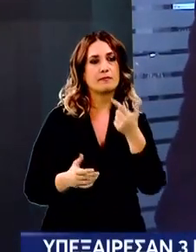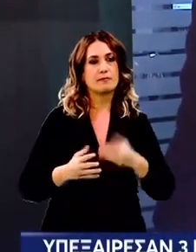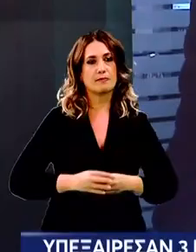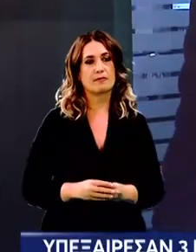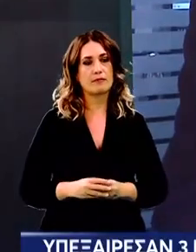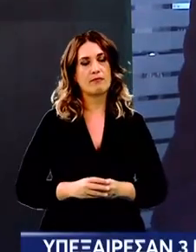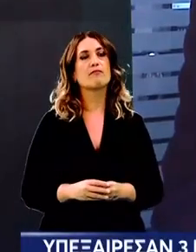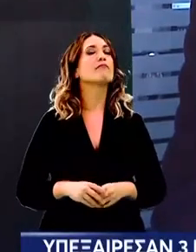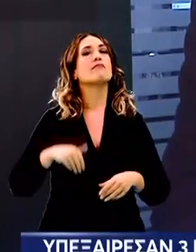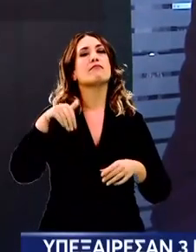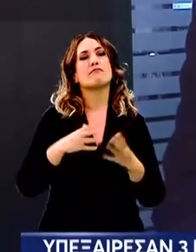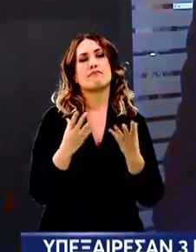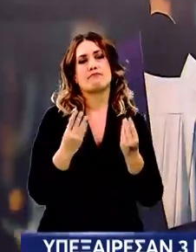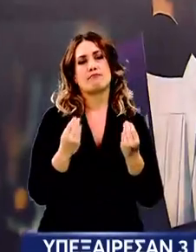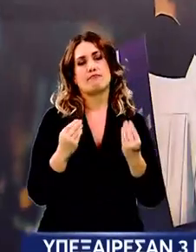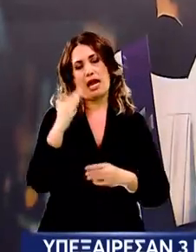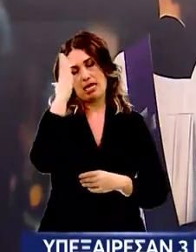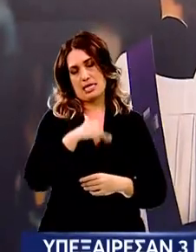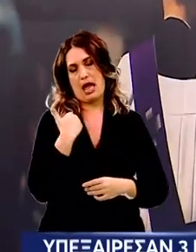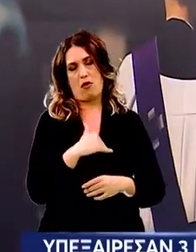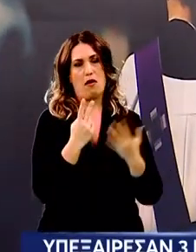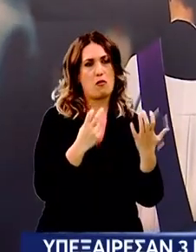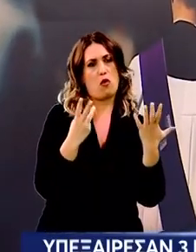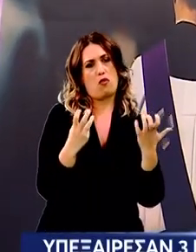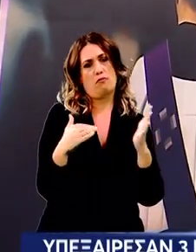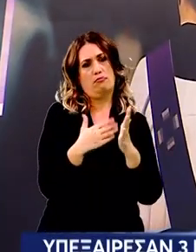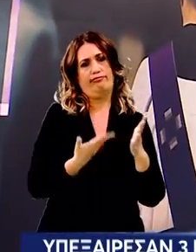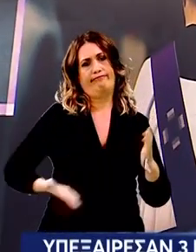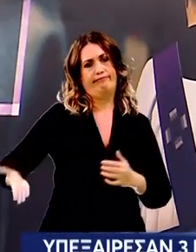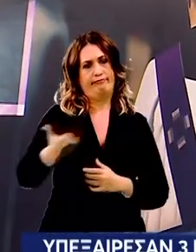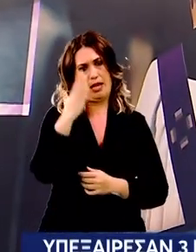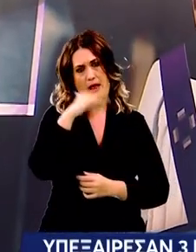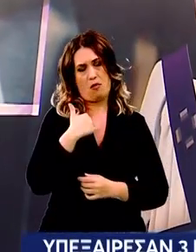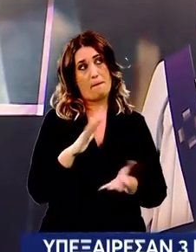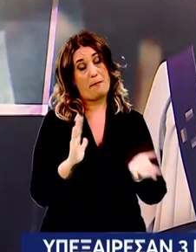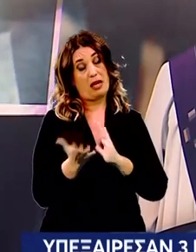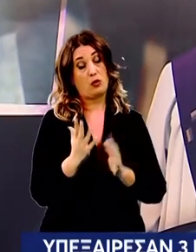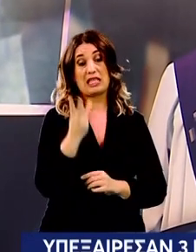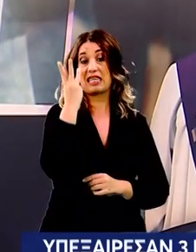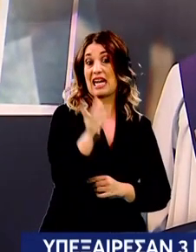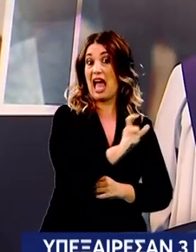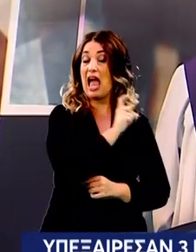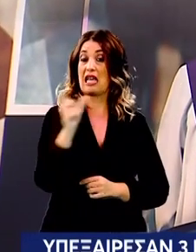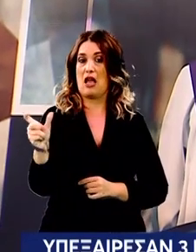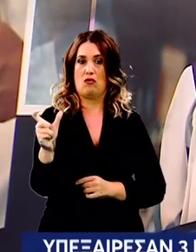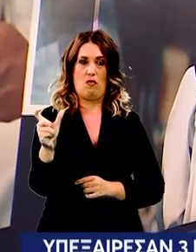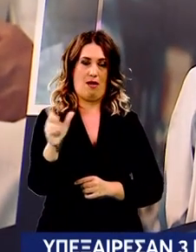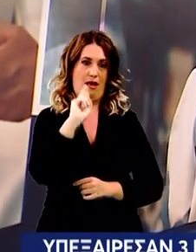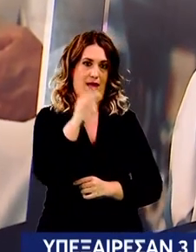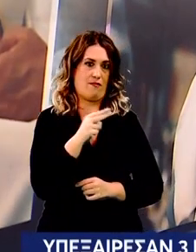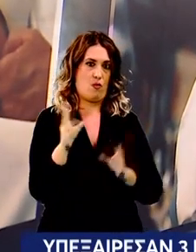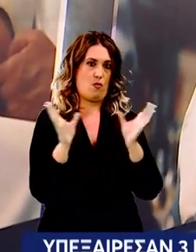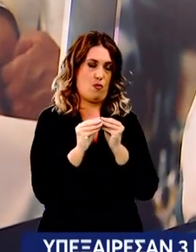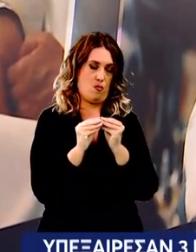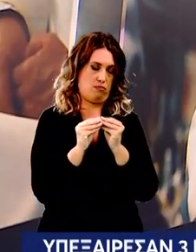χιλιάδες καθολικοί στην Ελλάδα είναι όπως τα είπε ακριβώς η Ιωάννα Ιμάνδρου είναι επενδύση 3 εκατομμύρια ευρώ σε νυκτερινά κέντρα κυρίως